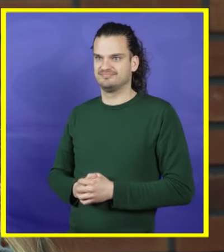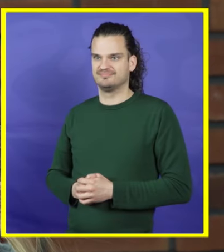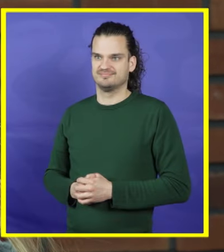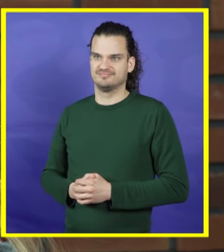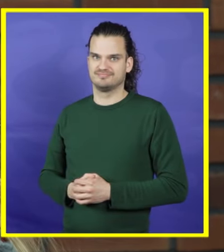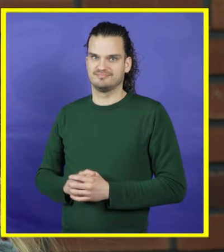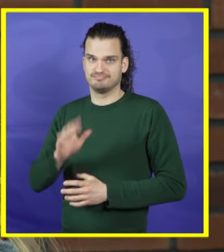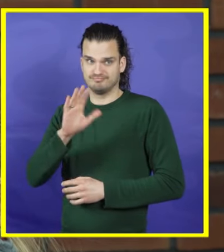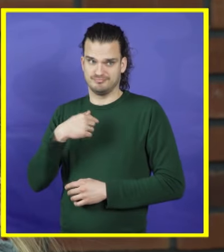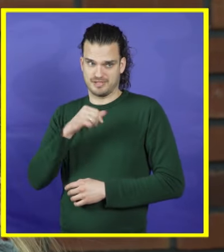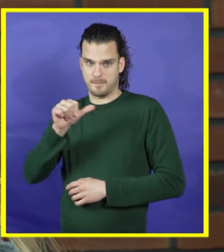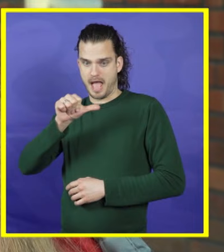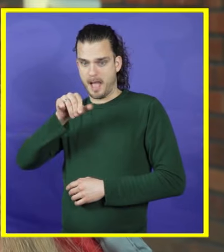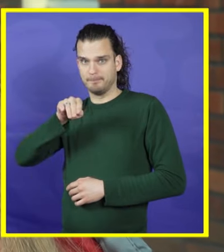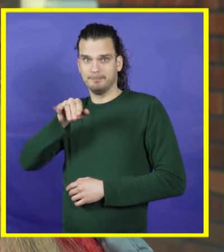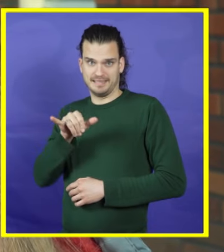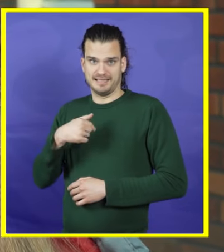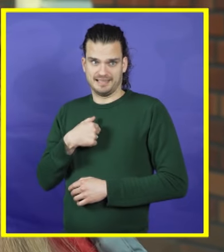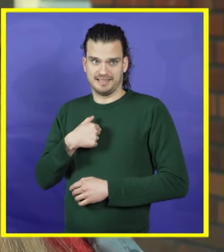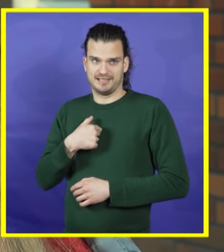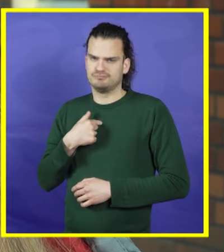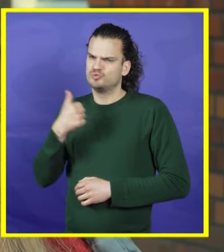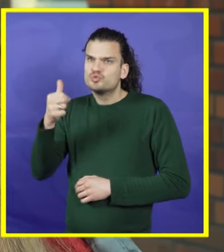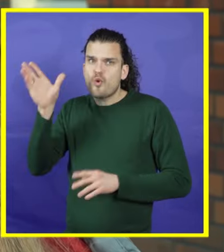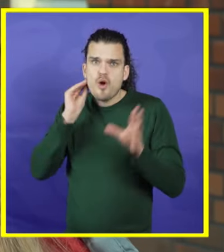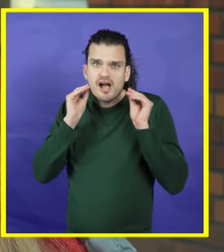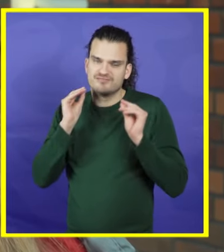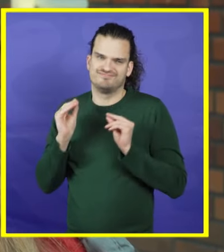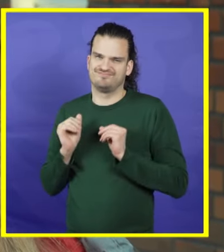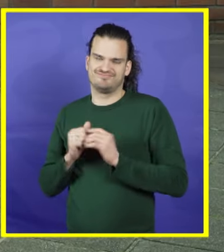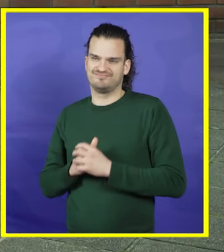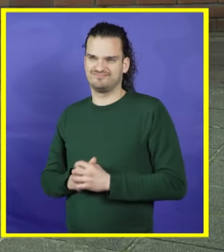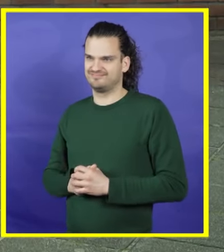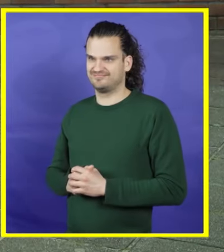Ik ben Amy. Ik kan niet heel goed horen.